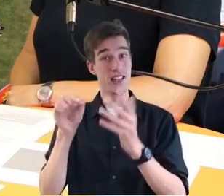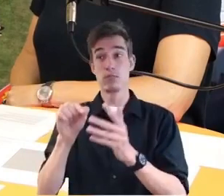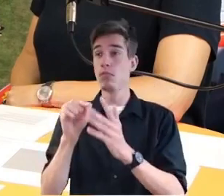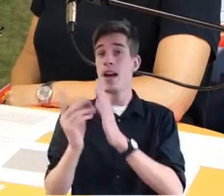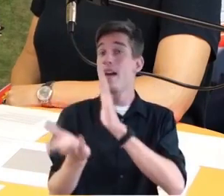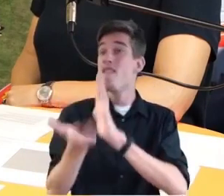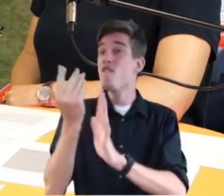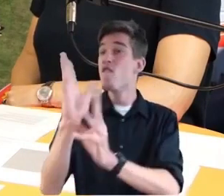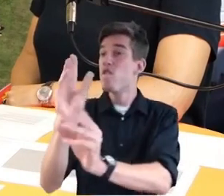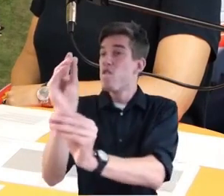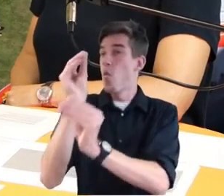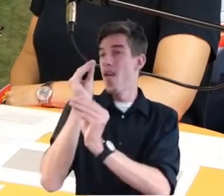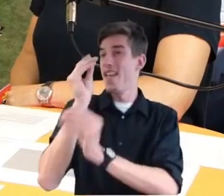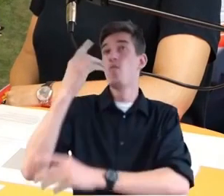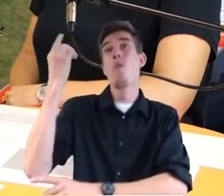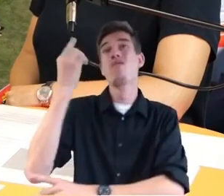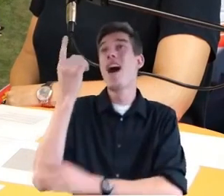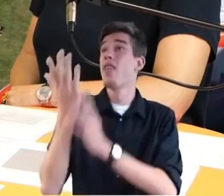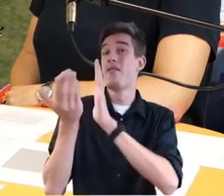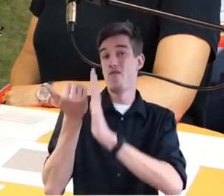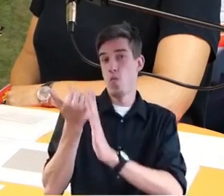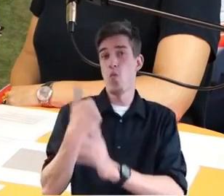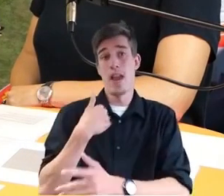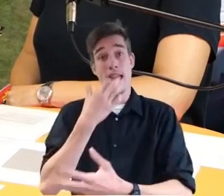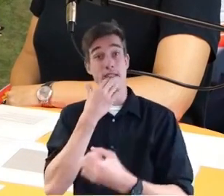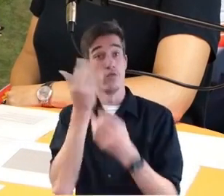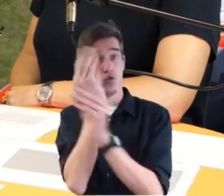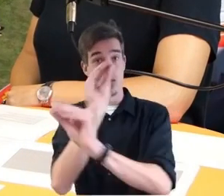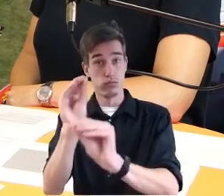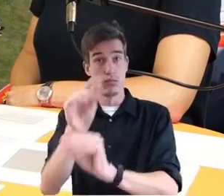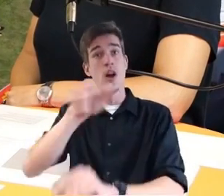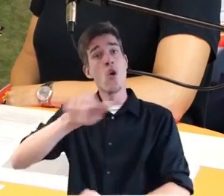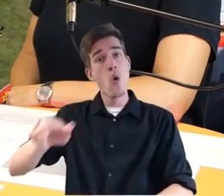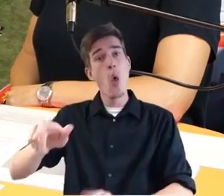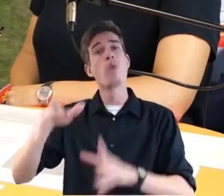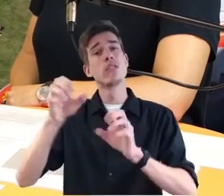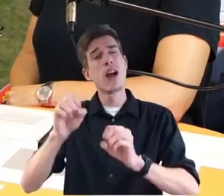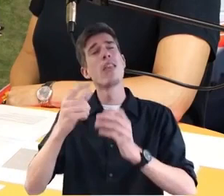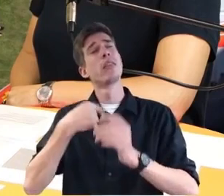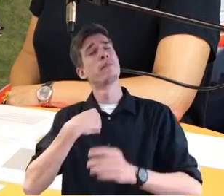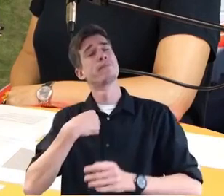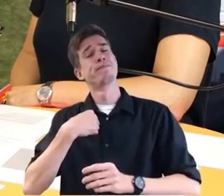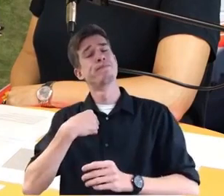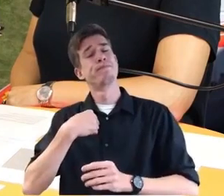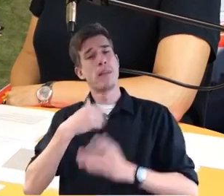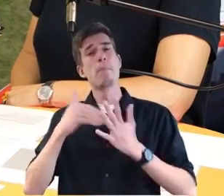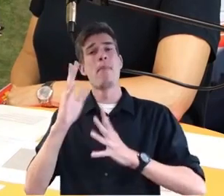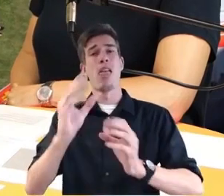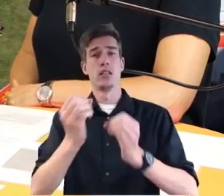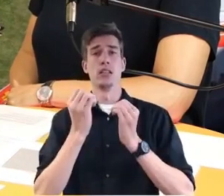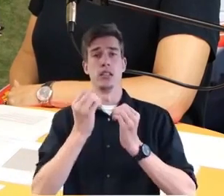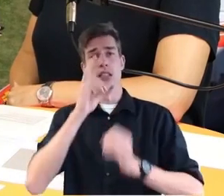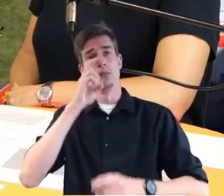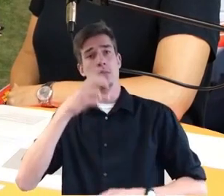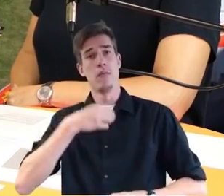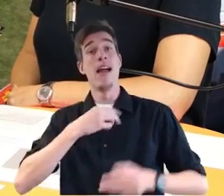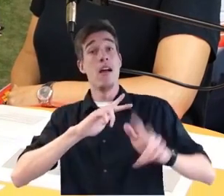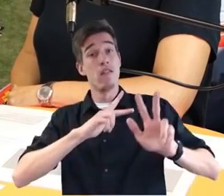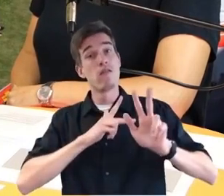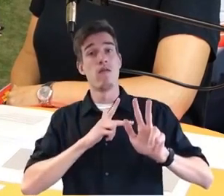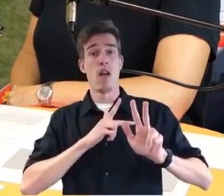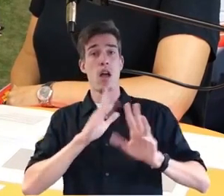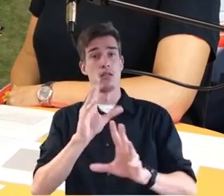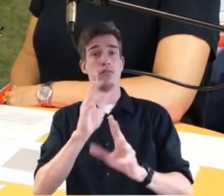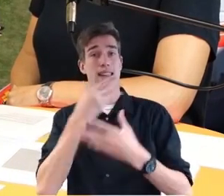kommt denn diese Warnmeldung. Auch um den Leuten das Gefühl zu vermitteln und die Information zu vermitteln, das ist eine authentische Information,